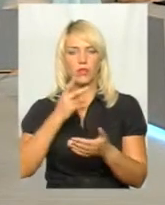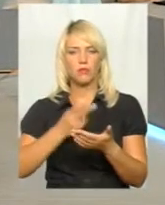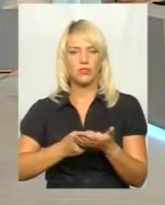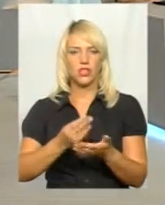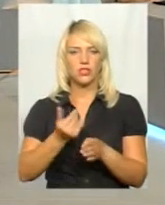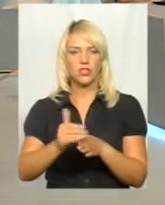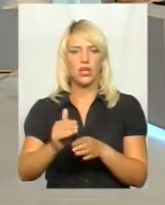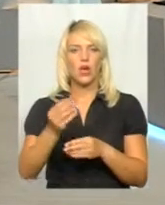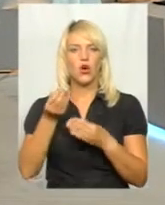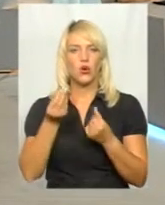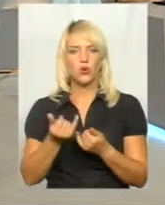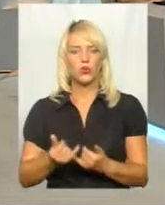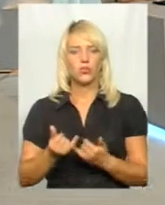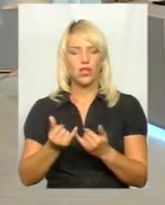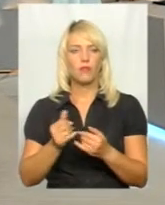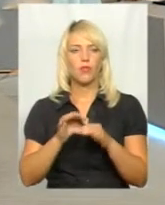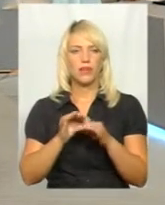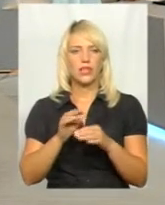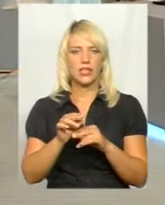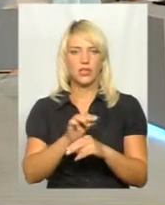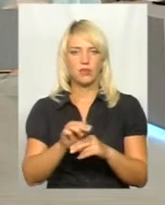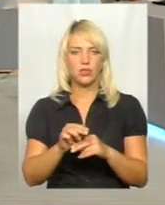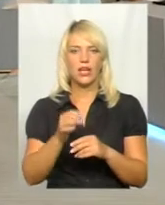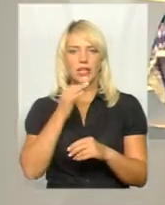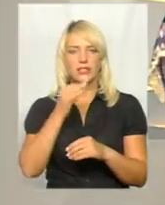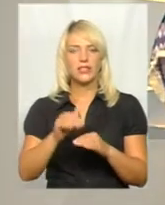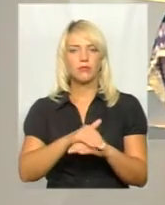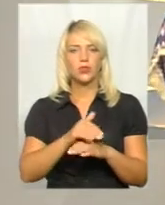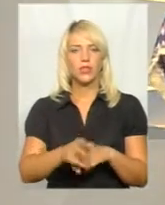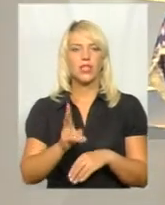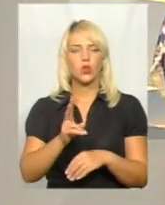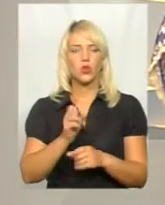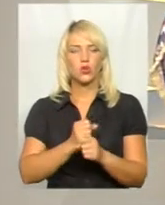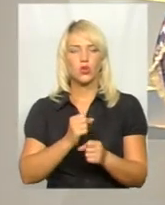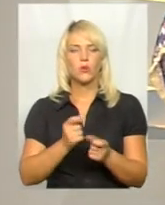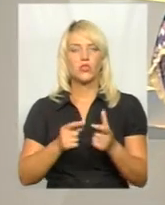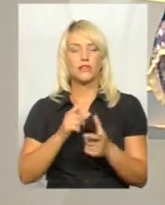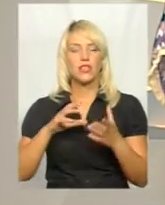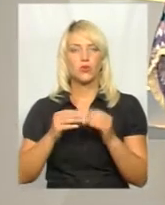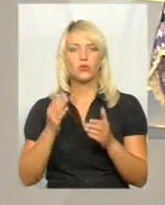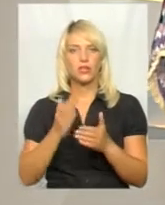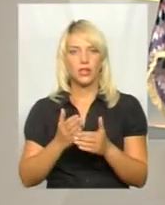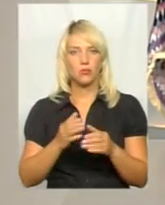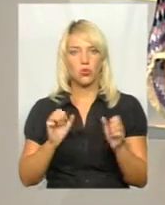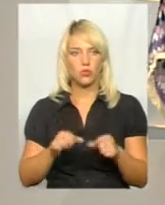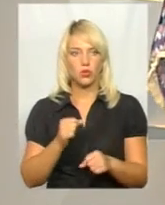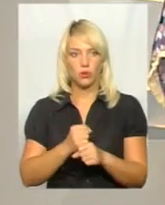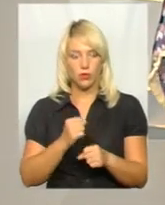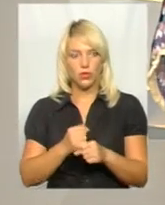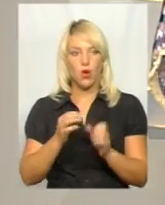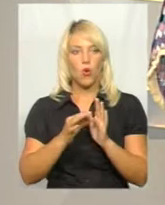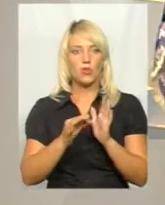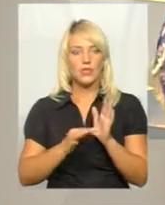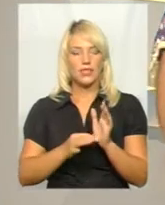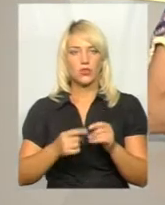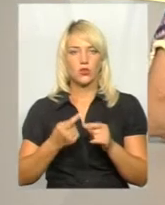продовжувати проводити ремонти. А скажіть, будь ласка, хтось робить загалом, чи є можливість робити оцінку от реального стану? Чи є